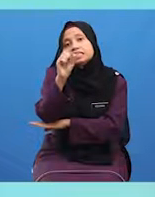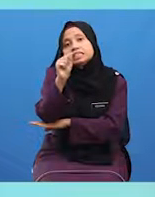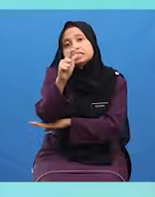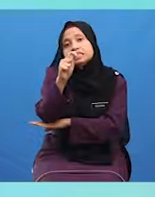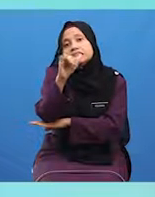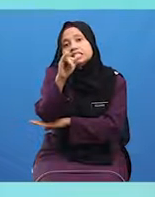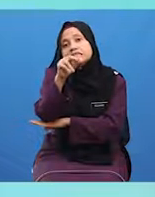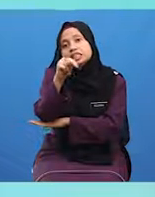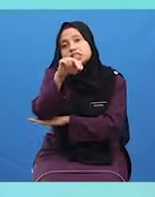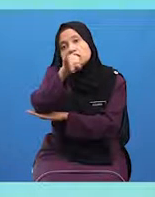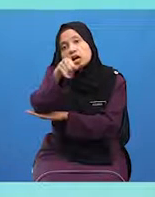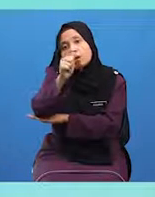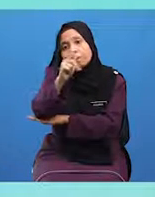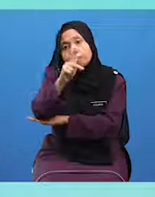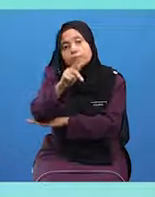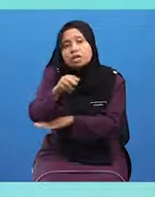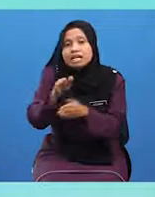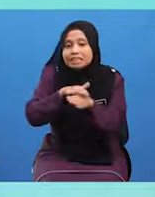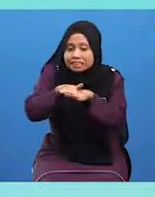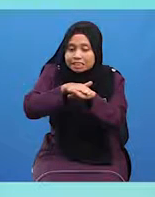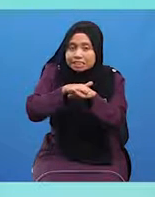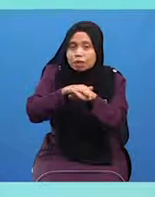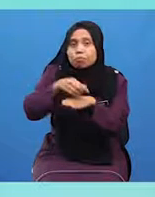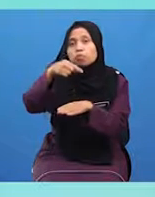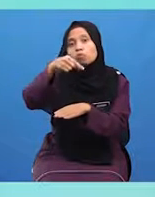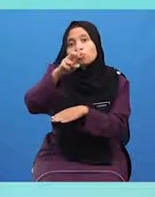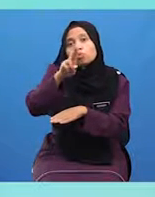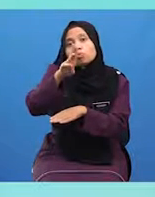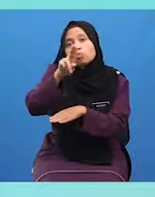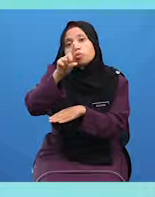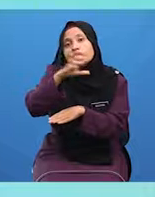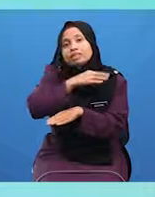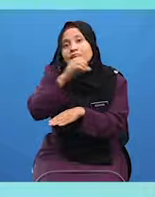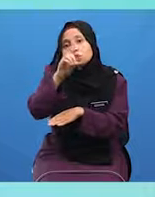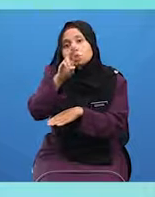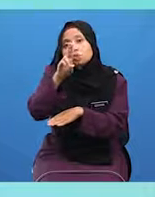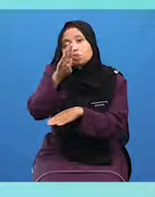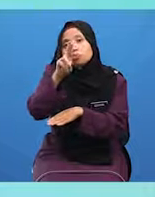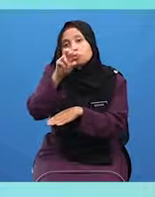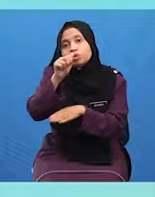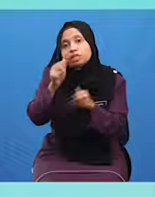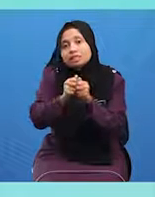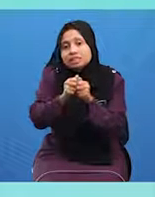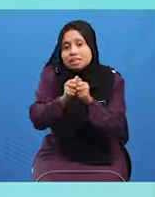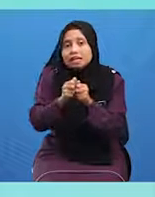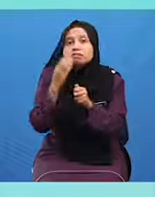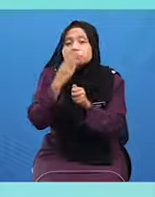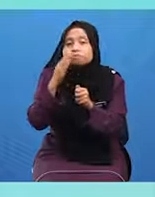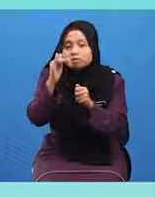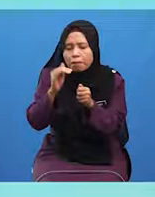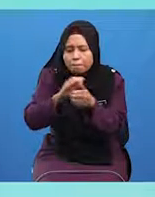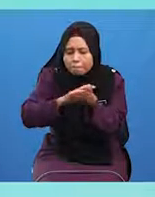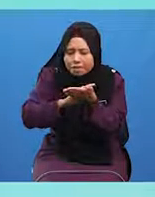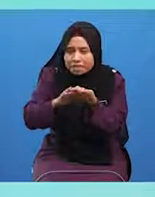Pertama Pertama Sapu kubul atau dubur Dengan tisu yang bersih dan kering Menggunakan tangan